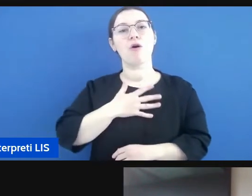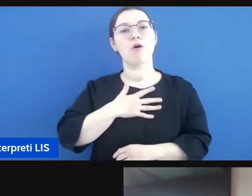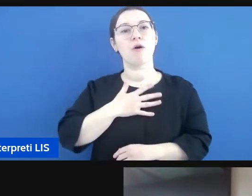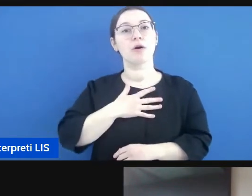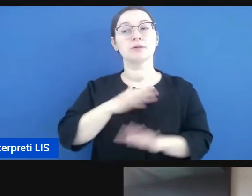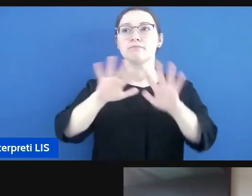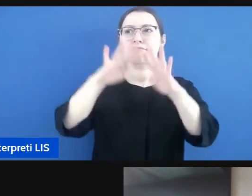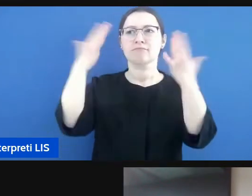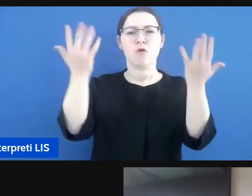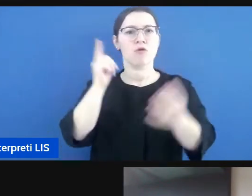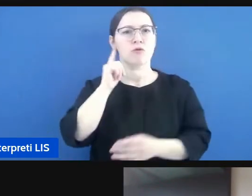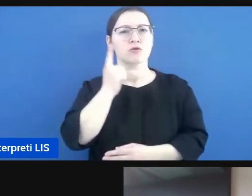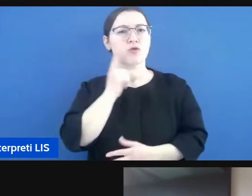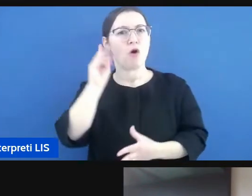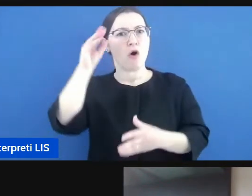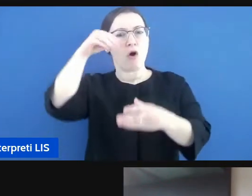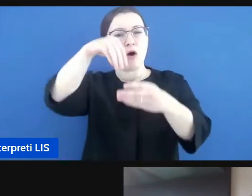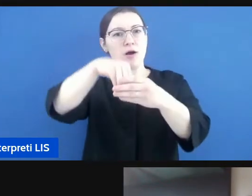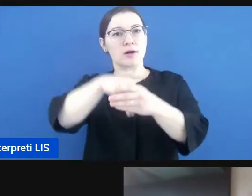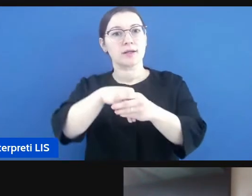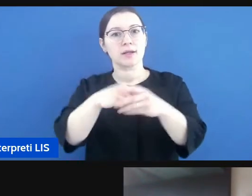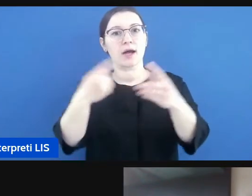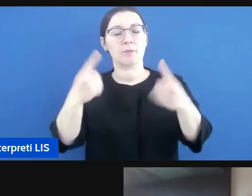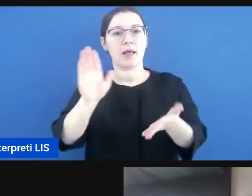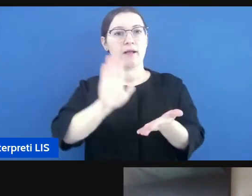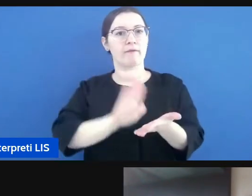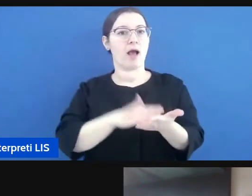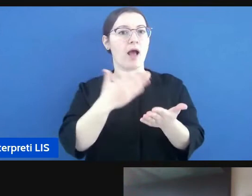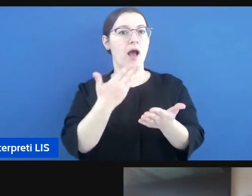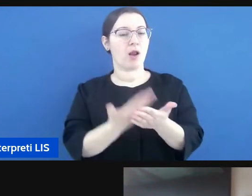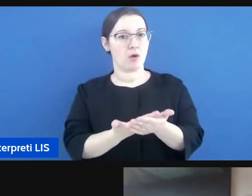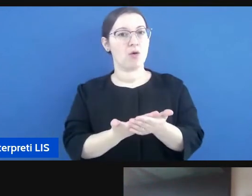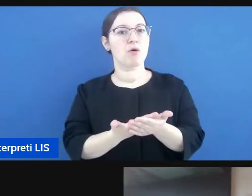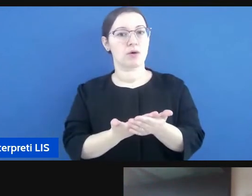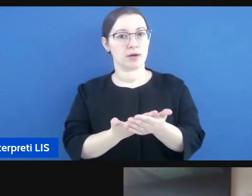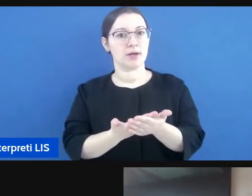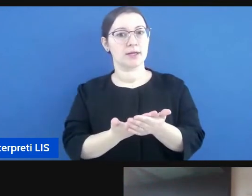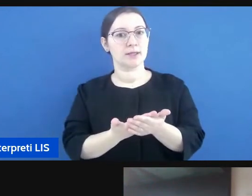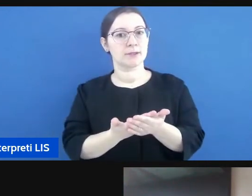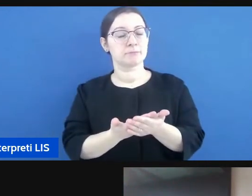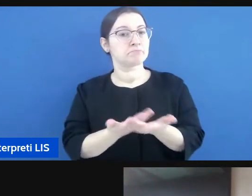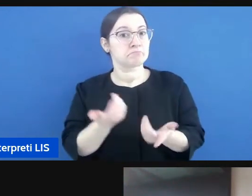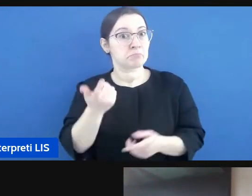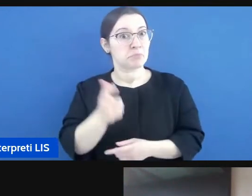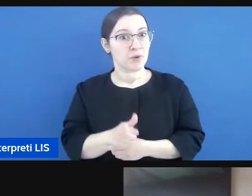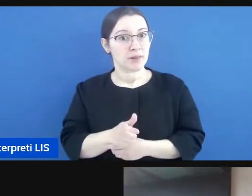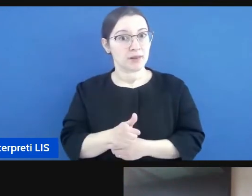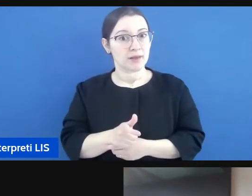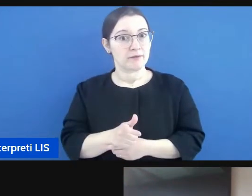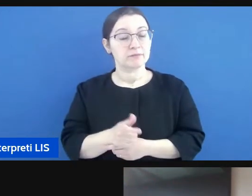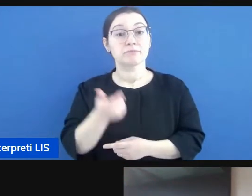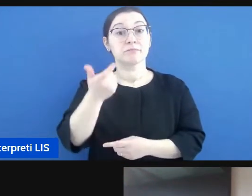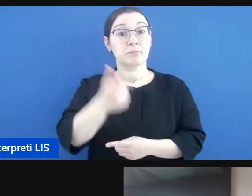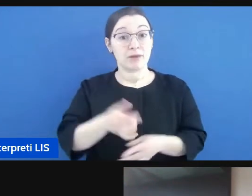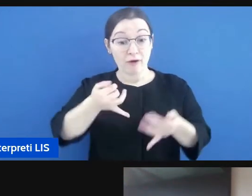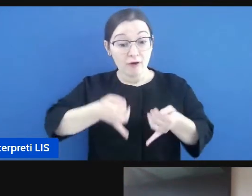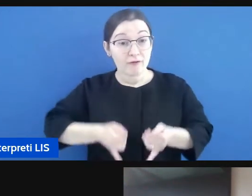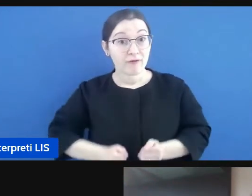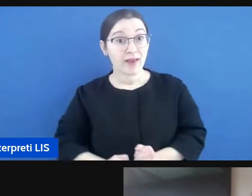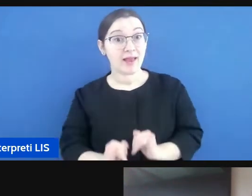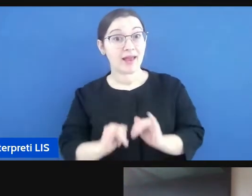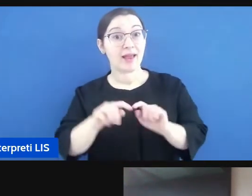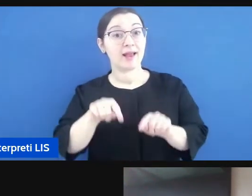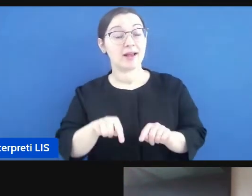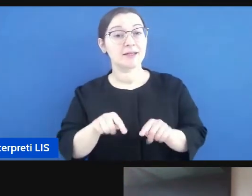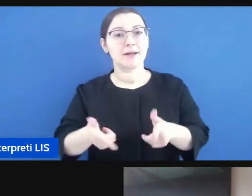sordità è stato un valore aggiunto perché in realtà Abram ci ha permesso di scoprire un mondo